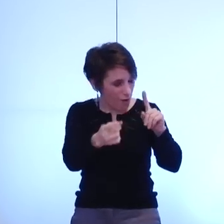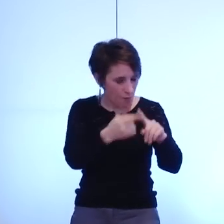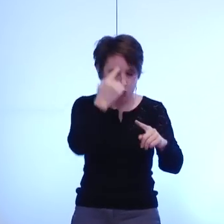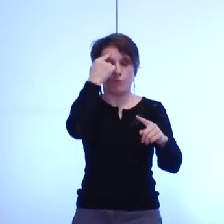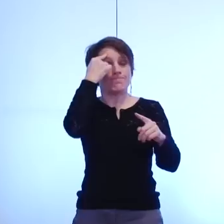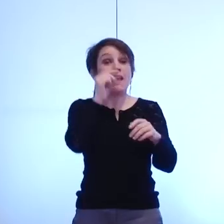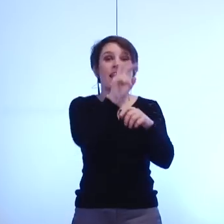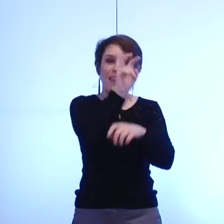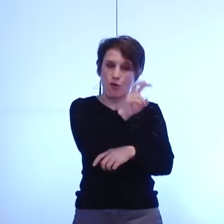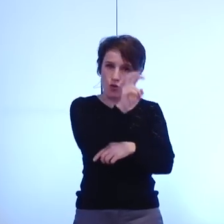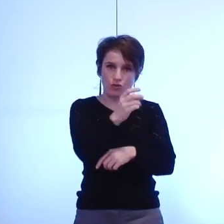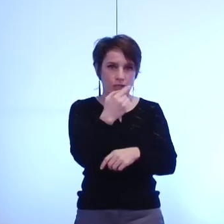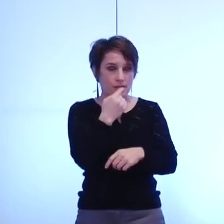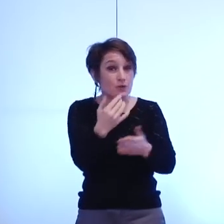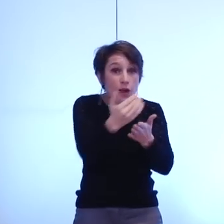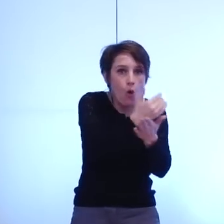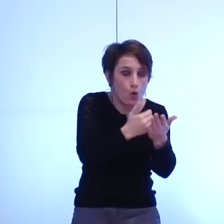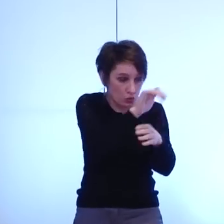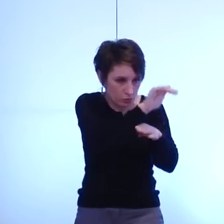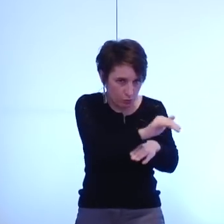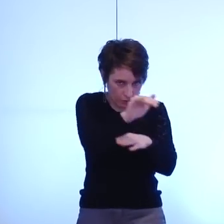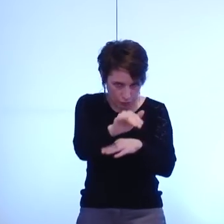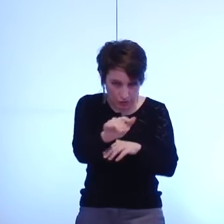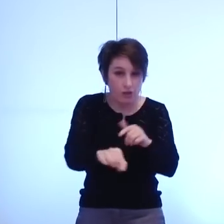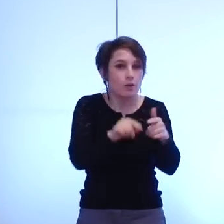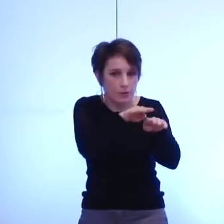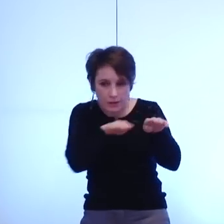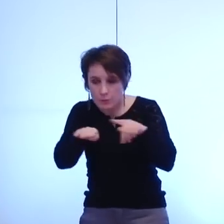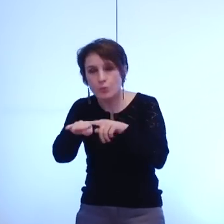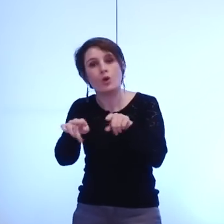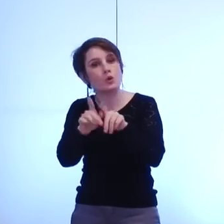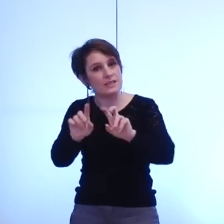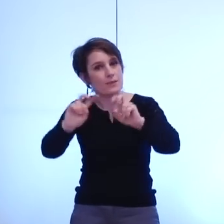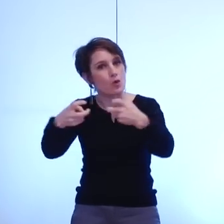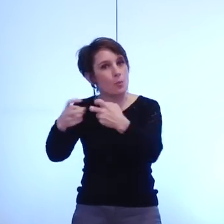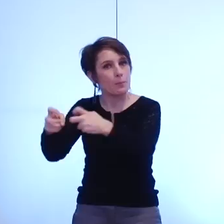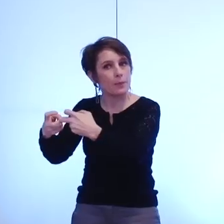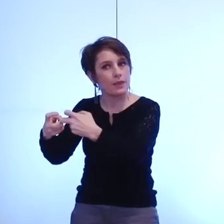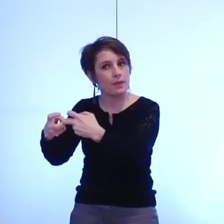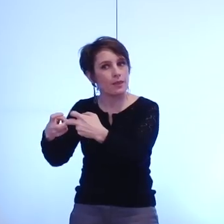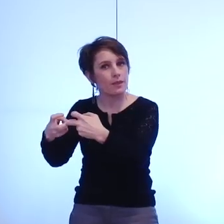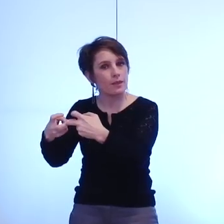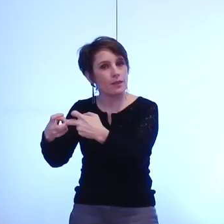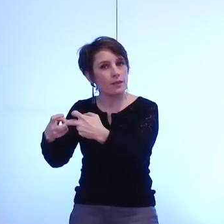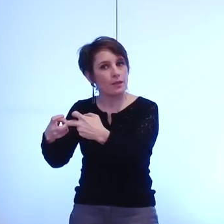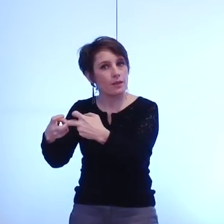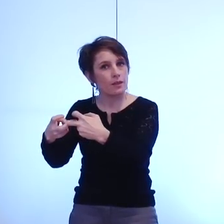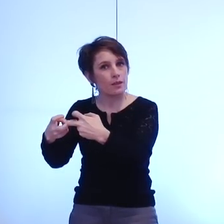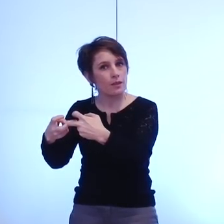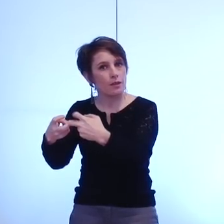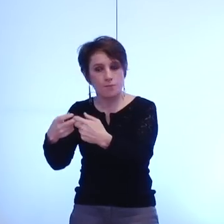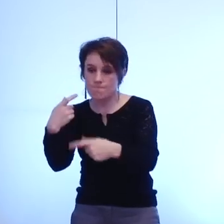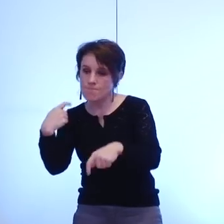mais également un élément dans sa tarification qui permet encore une fois d'avoir des leviers